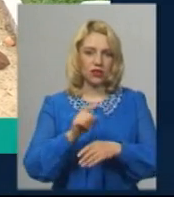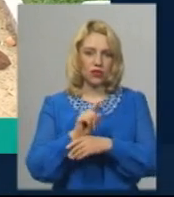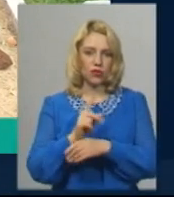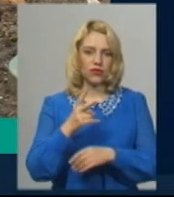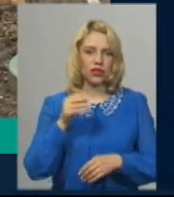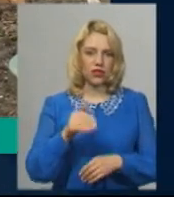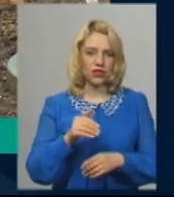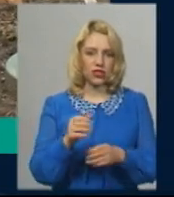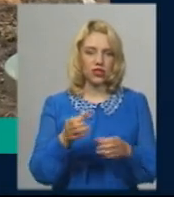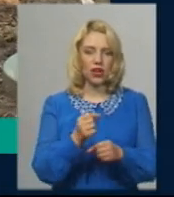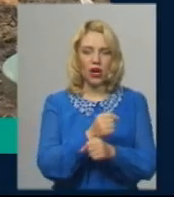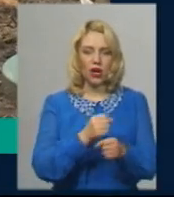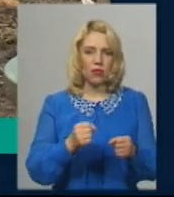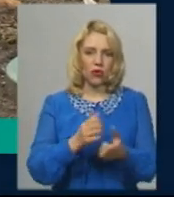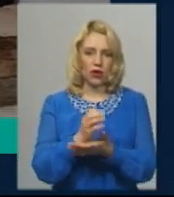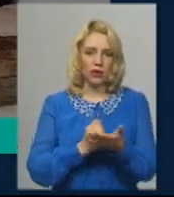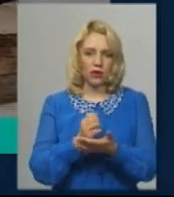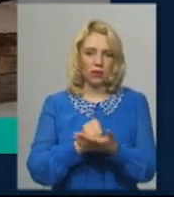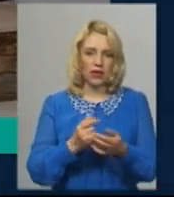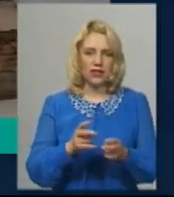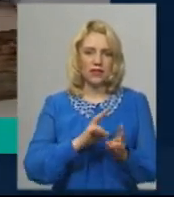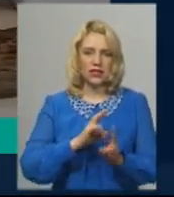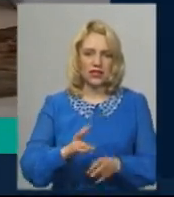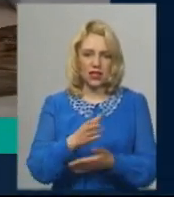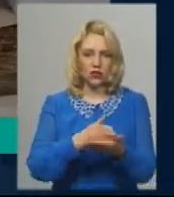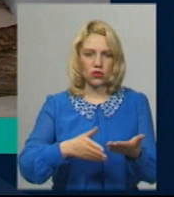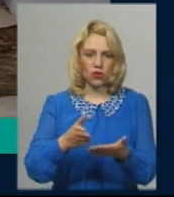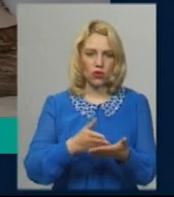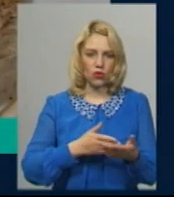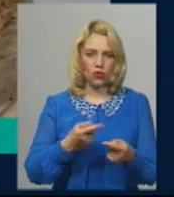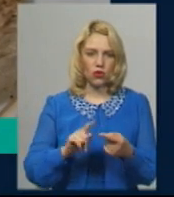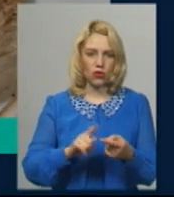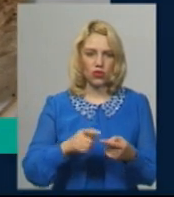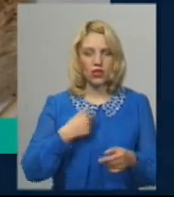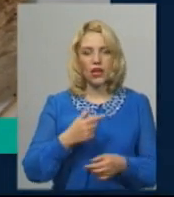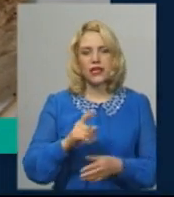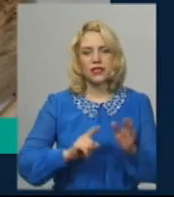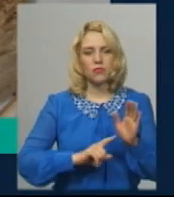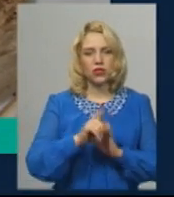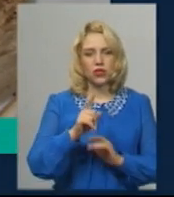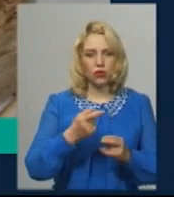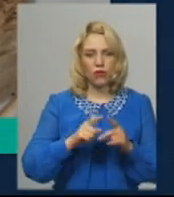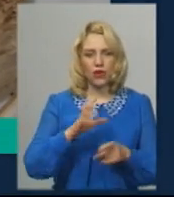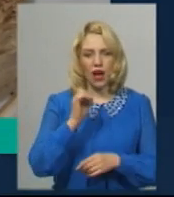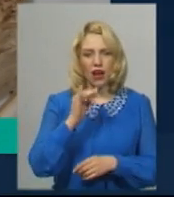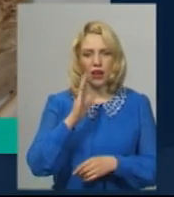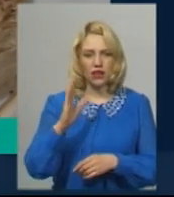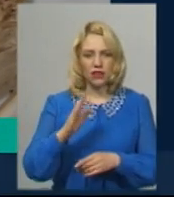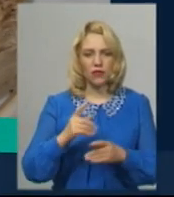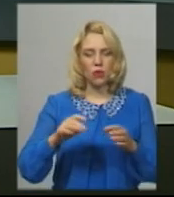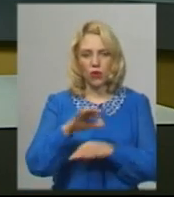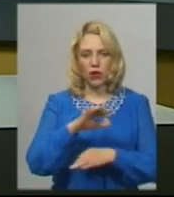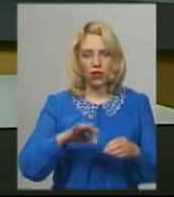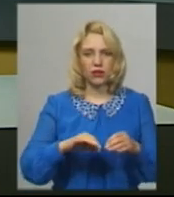початку року знешкодила група піротехнічних робіт Хмельниччини. Започаткований проєкт Державним архівом Хмельницької області став кращим в Україні.